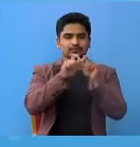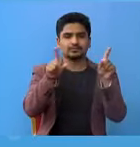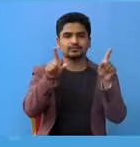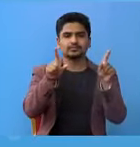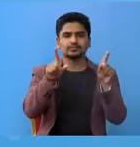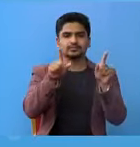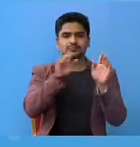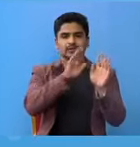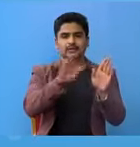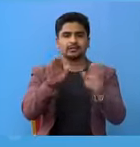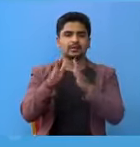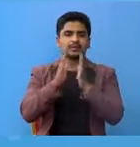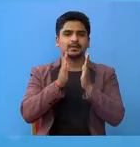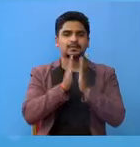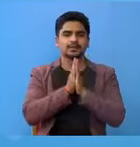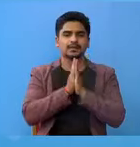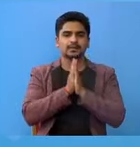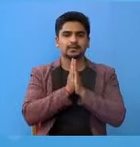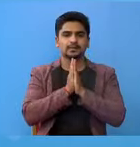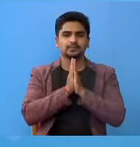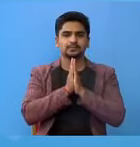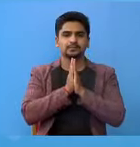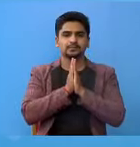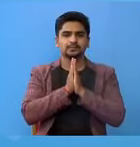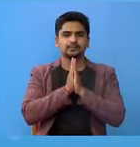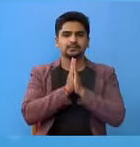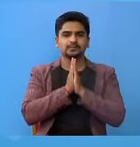रसकेंचा धन्यबाद नमस्कार